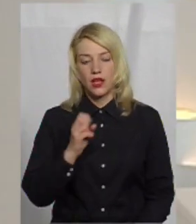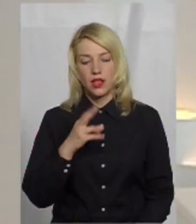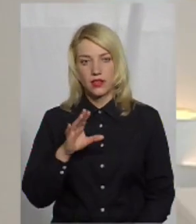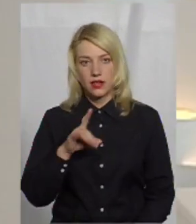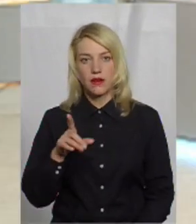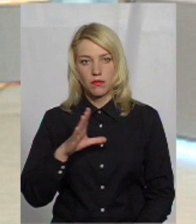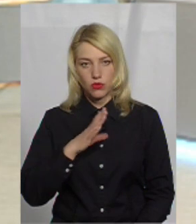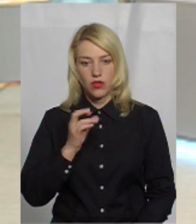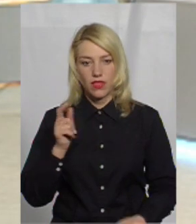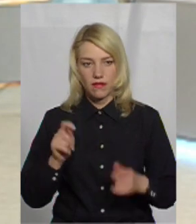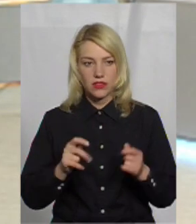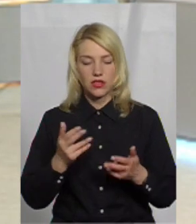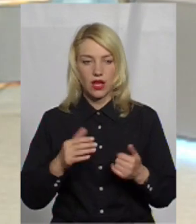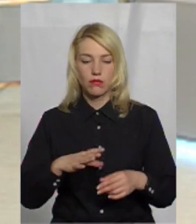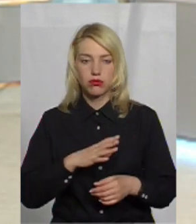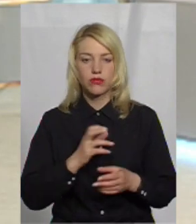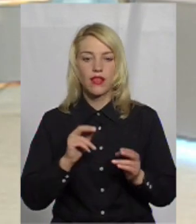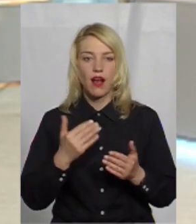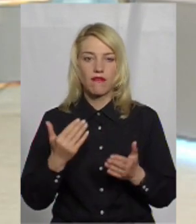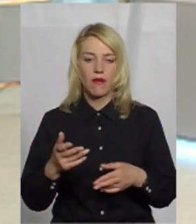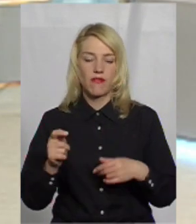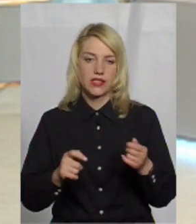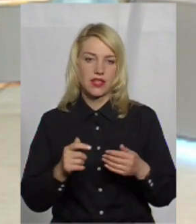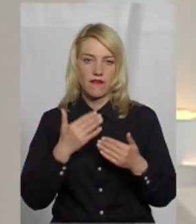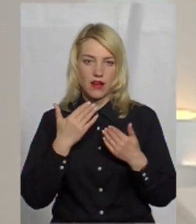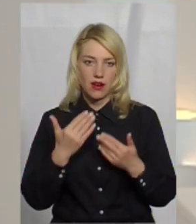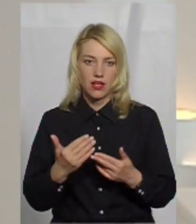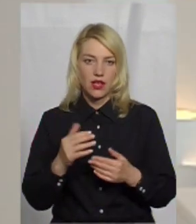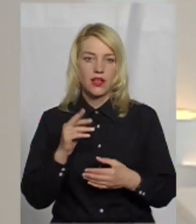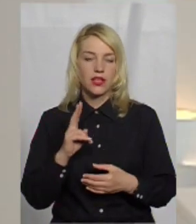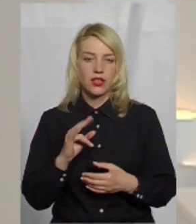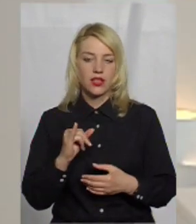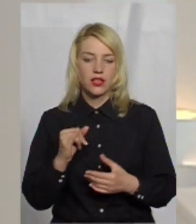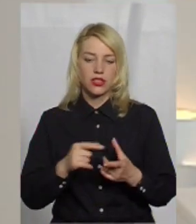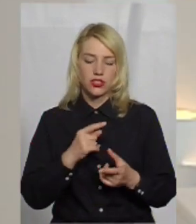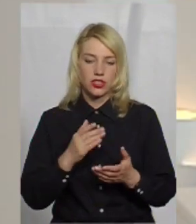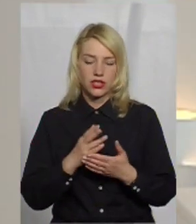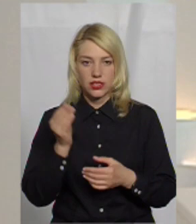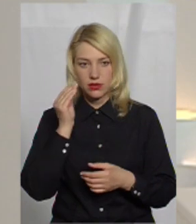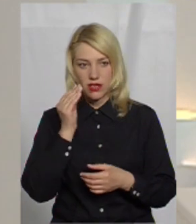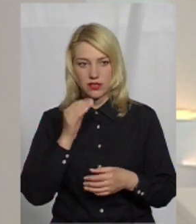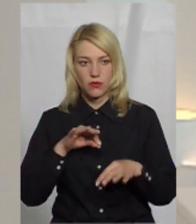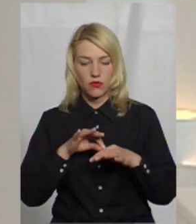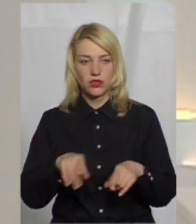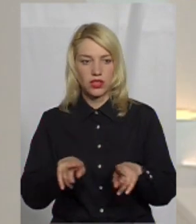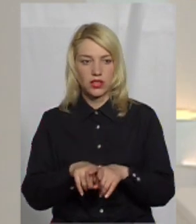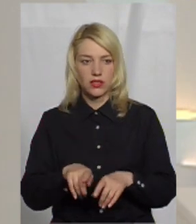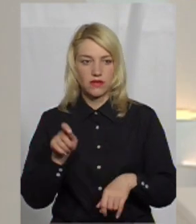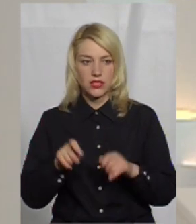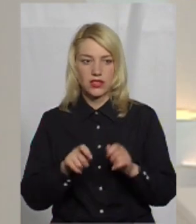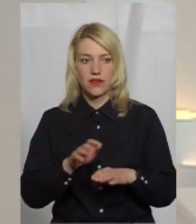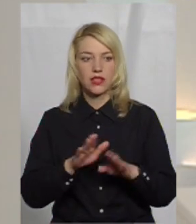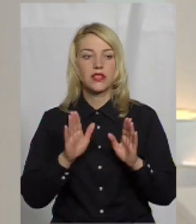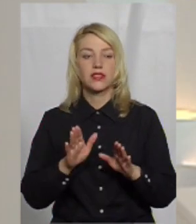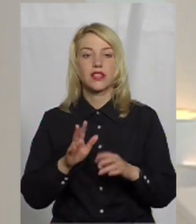фестивалі? Так, був. Як вам фестиваль і чи є сенс такі фестивалі проводити не тільки